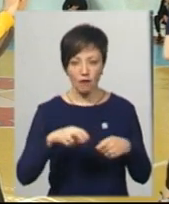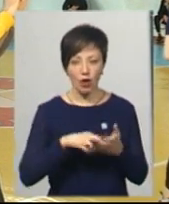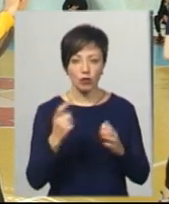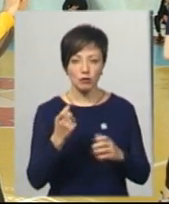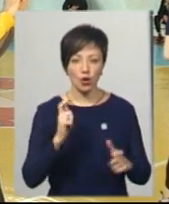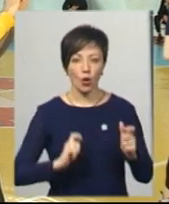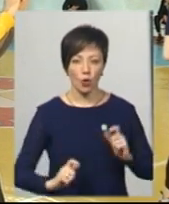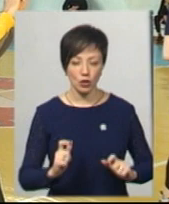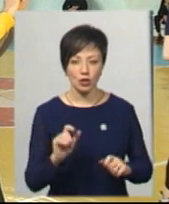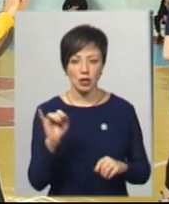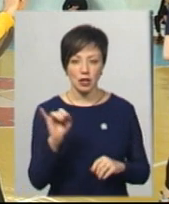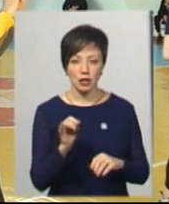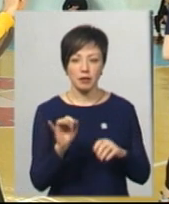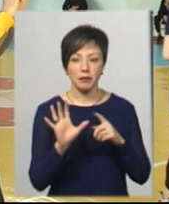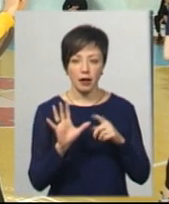коледж.